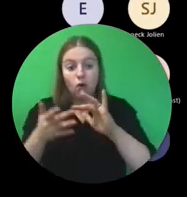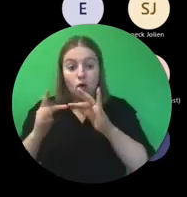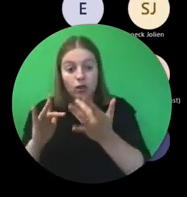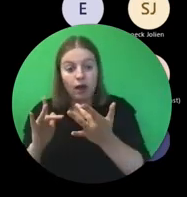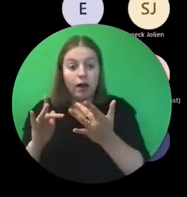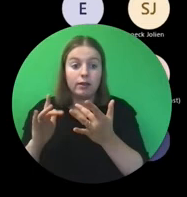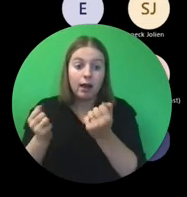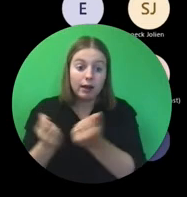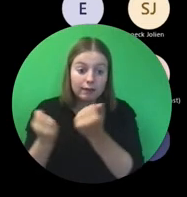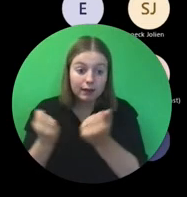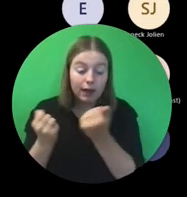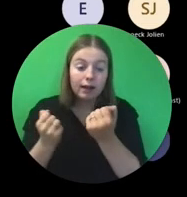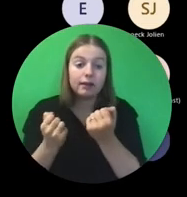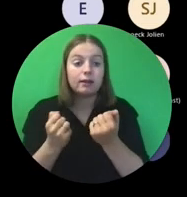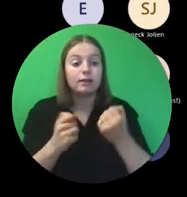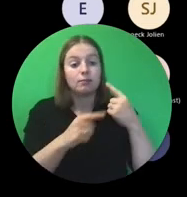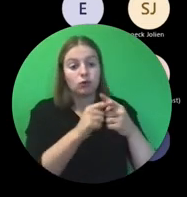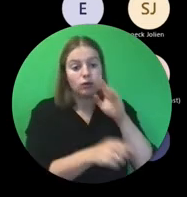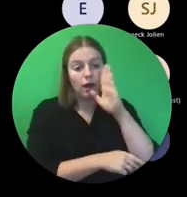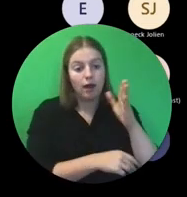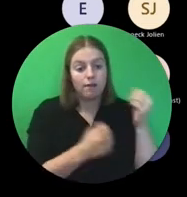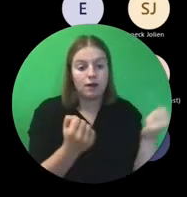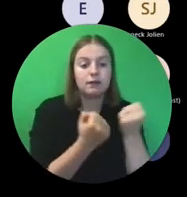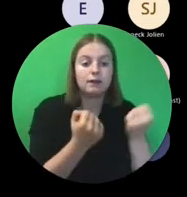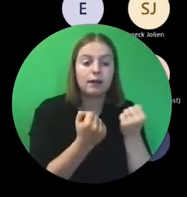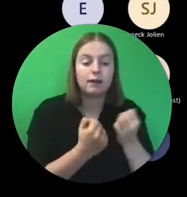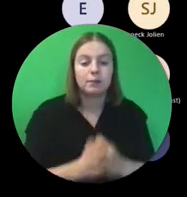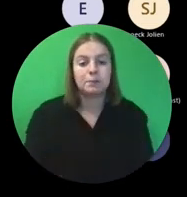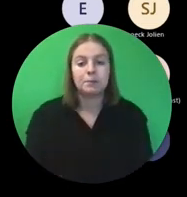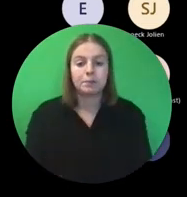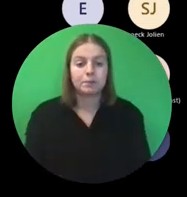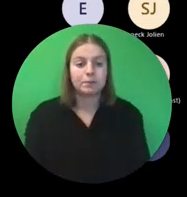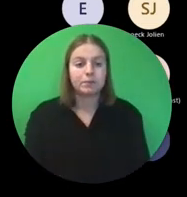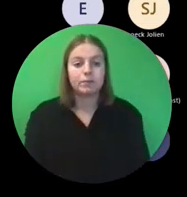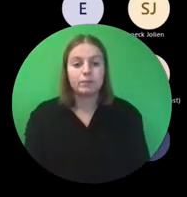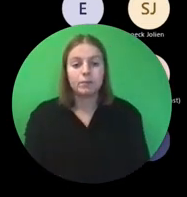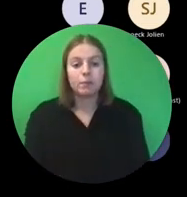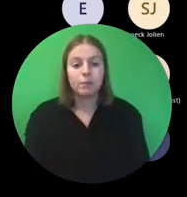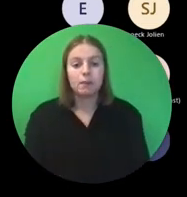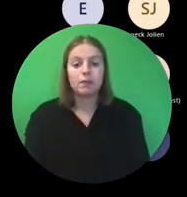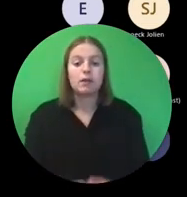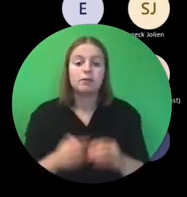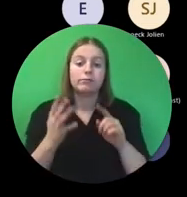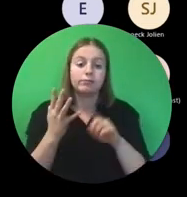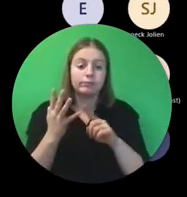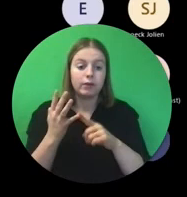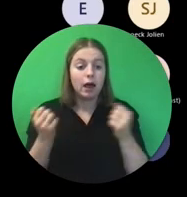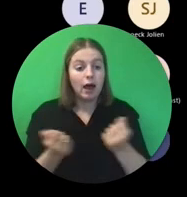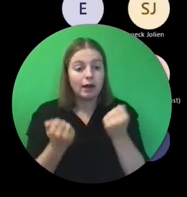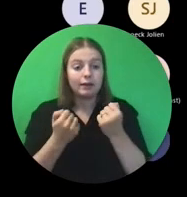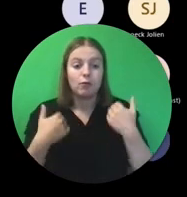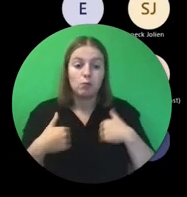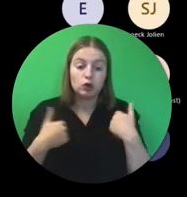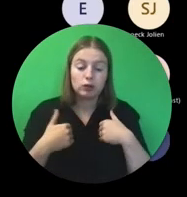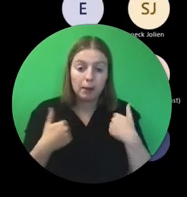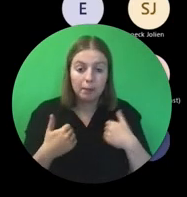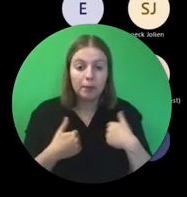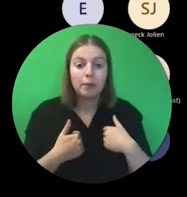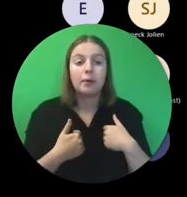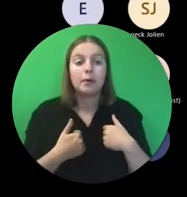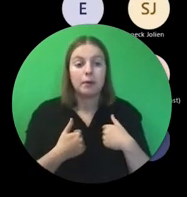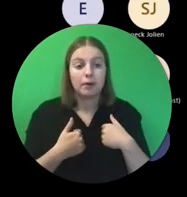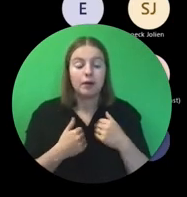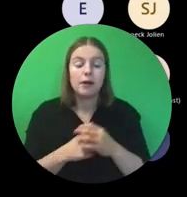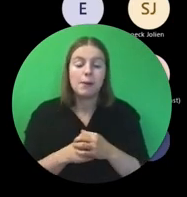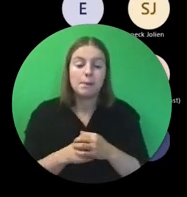activiteiten en live activiteiten. En actief burgerschap. In dit geval wat voor nou tot